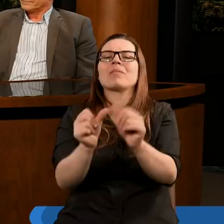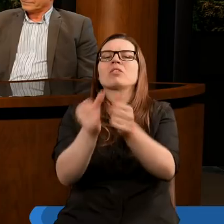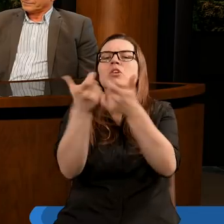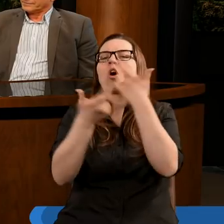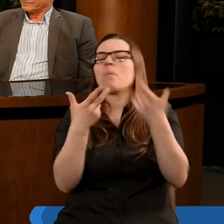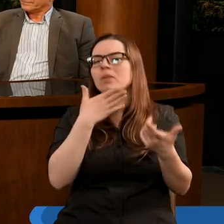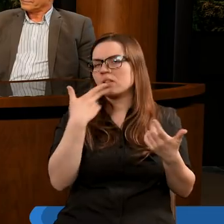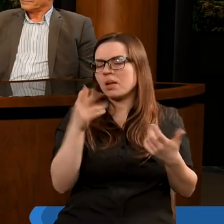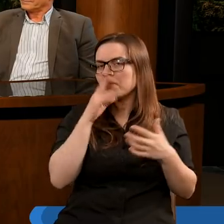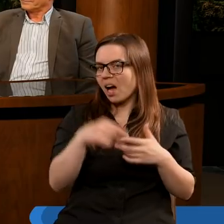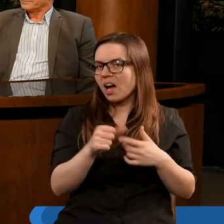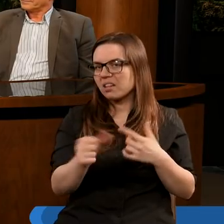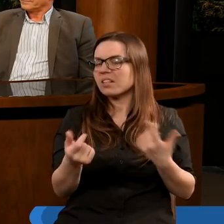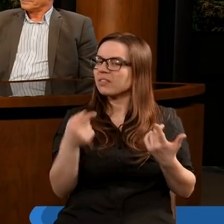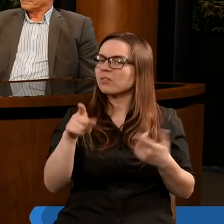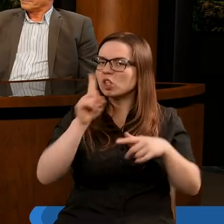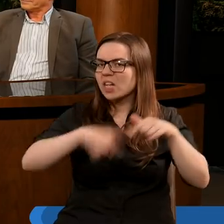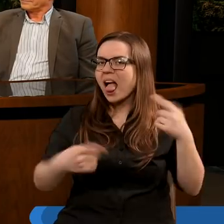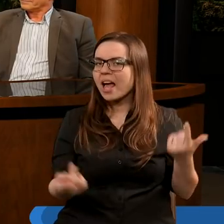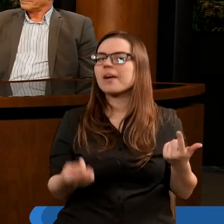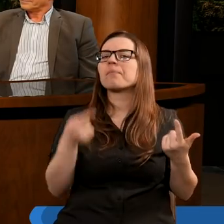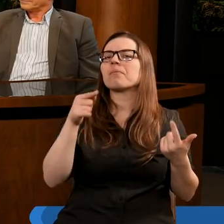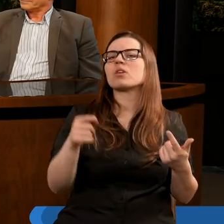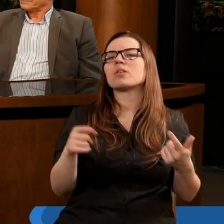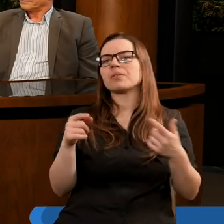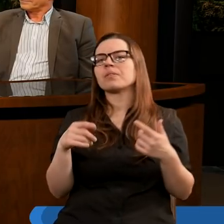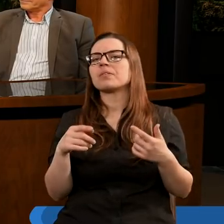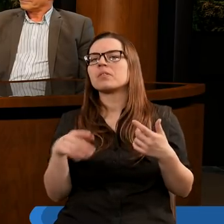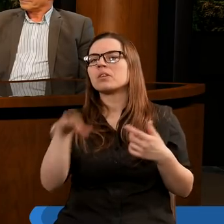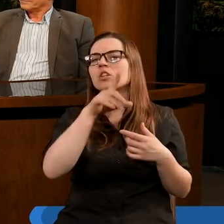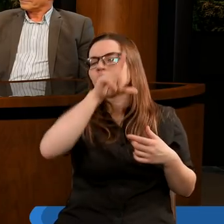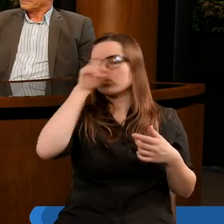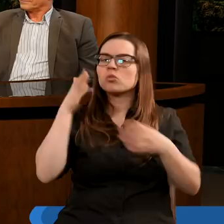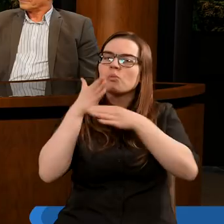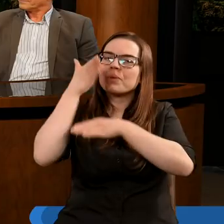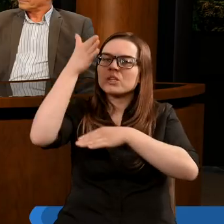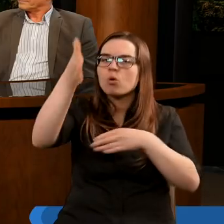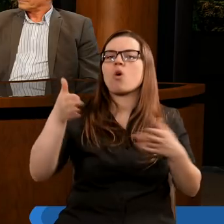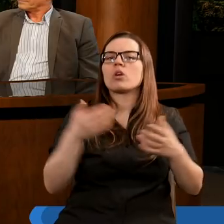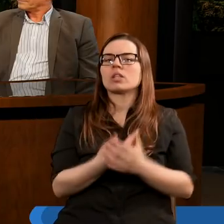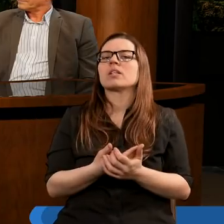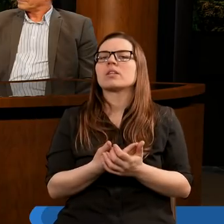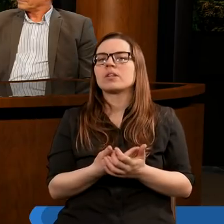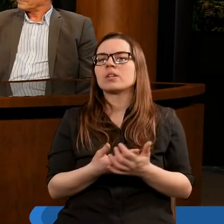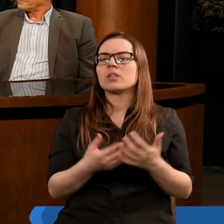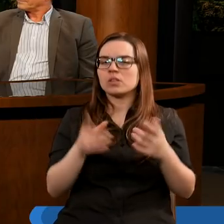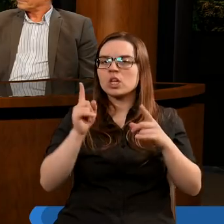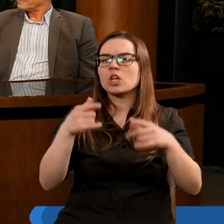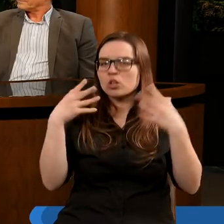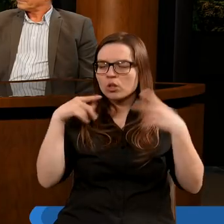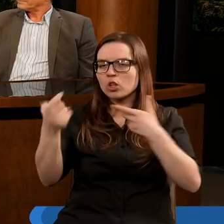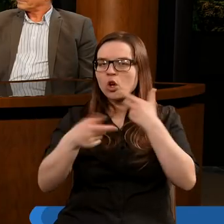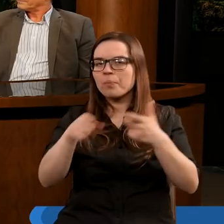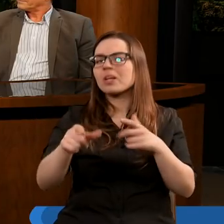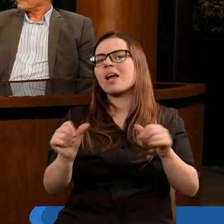Ludziom się rozmywają te granice i już jest grunt podatny na to, żeby w niedługiej przyszłości wystawić ten